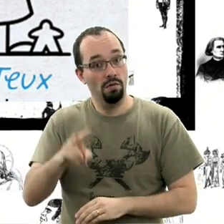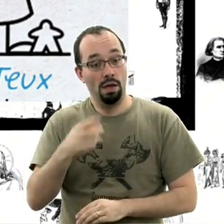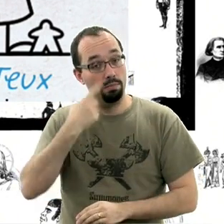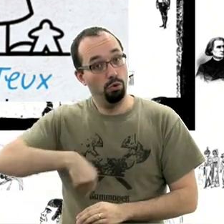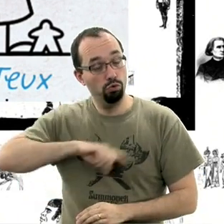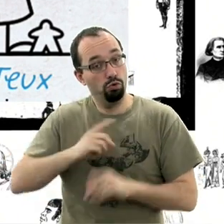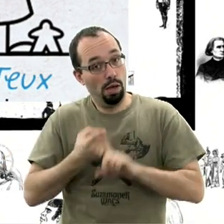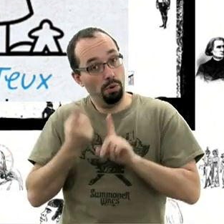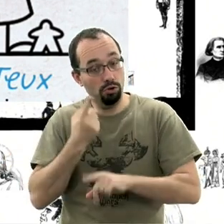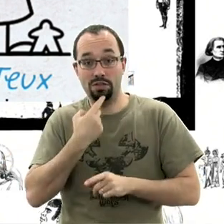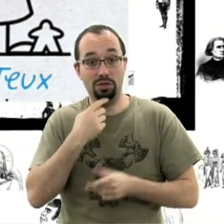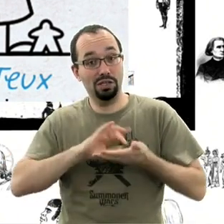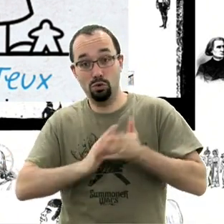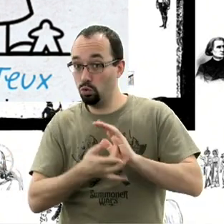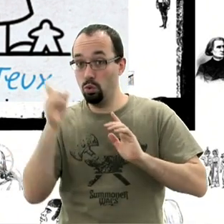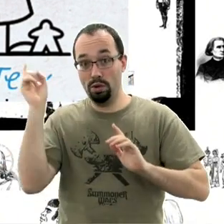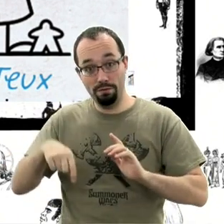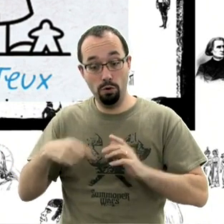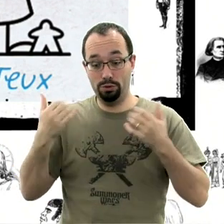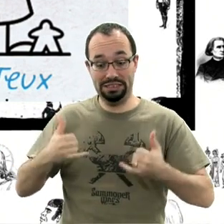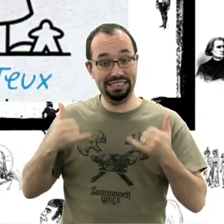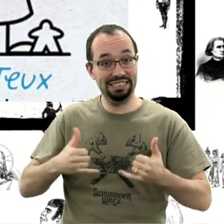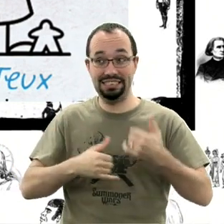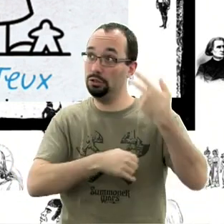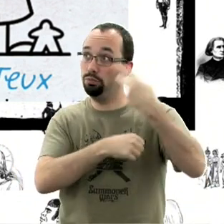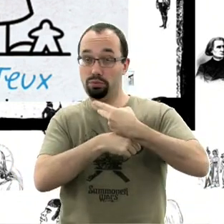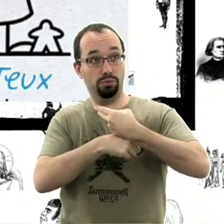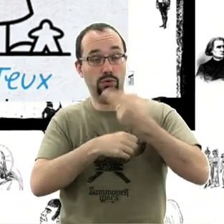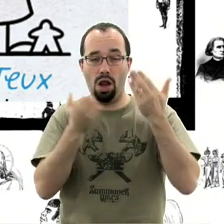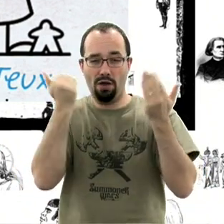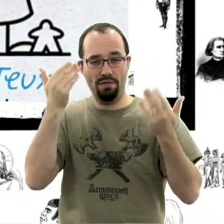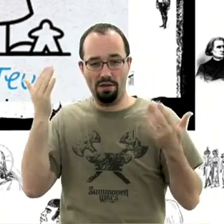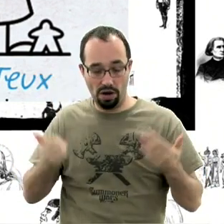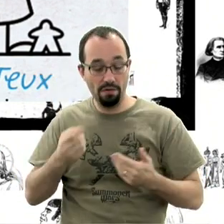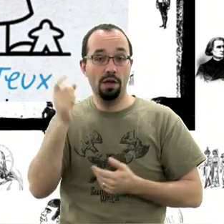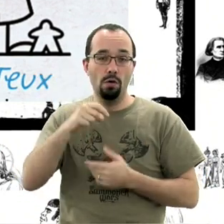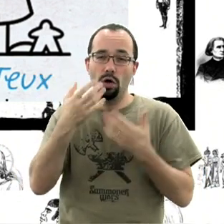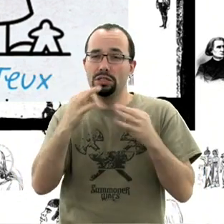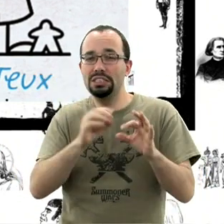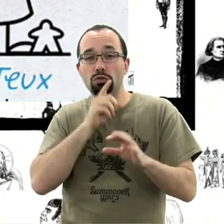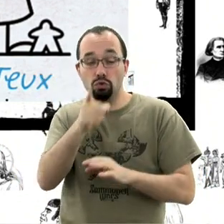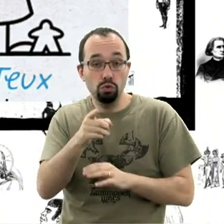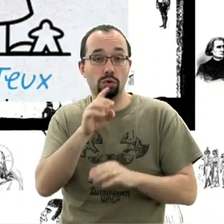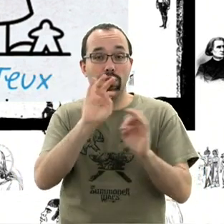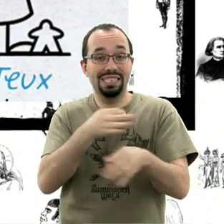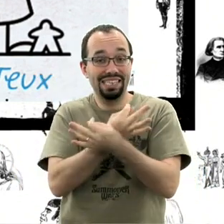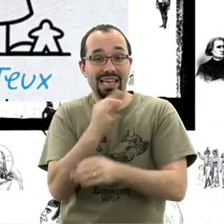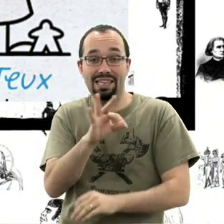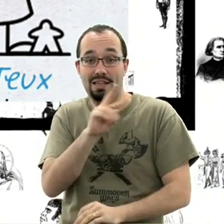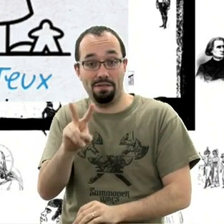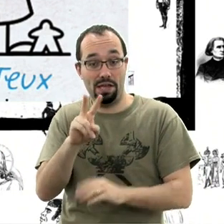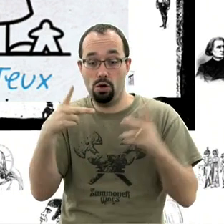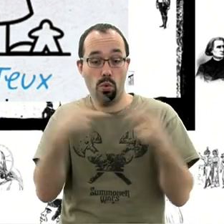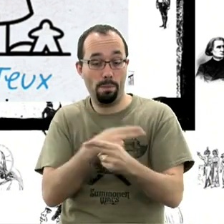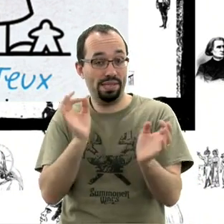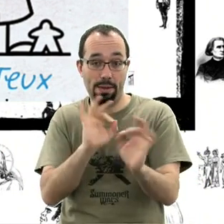puisque ça nous oblige à démonter tous les studios et à tout trimballer là-bas. Donc pendant au moins 10 ou 15 jours, il n'y plus de Trick Crack TV ici. Elles